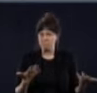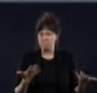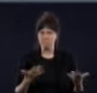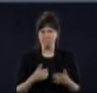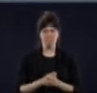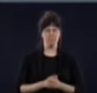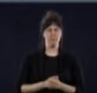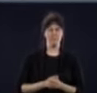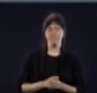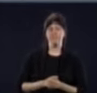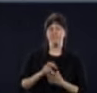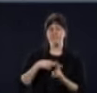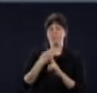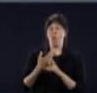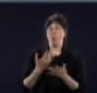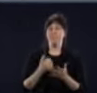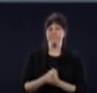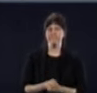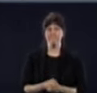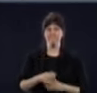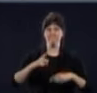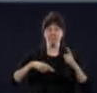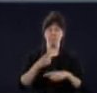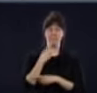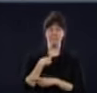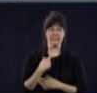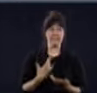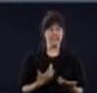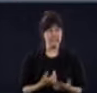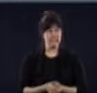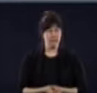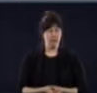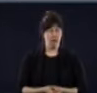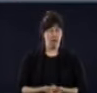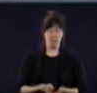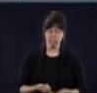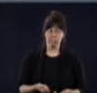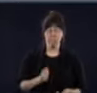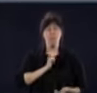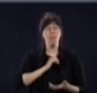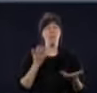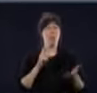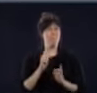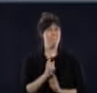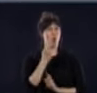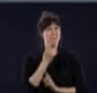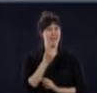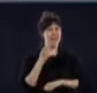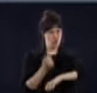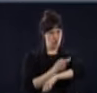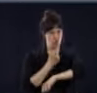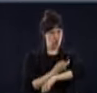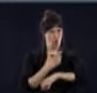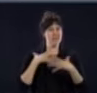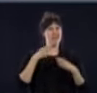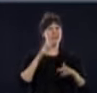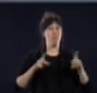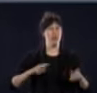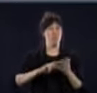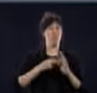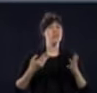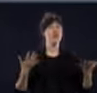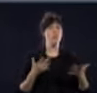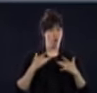souvent on m'accuse d'être aussi à la fois sous-ministre et de vivre des pressions. Je suis vraiment un médecin de santé publique. Loin de moi, la volonté de